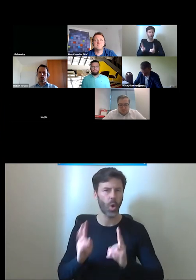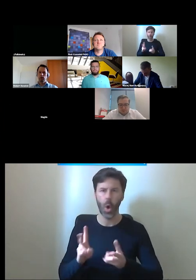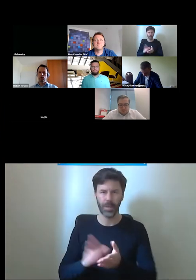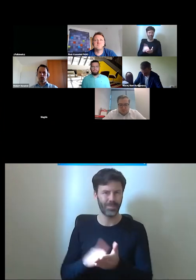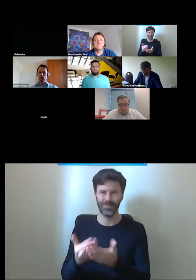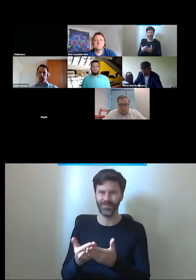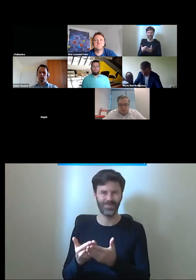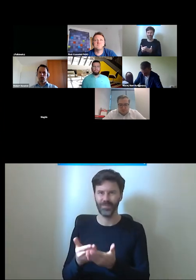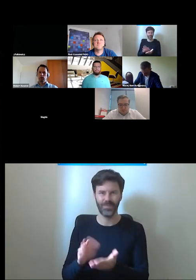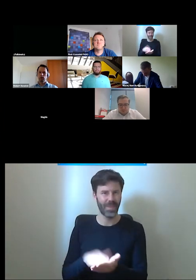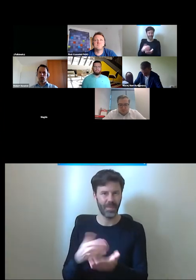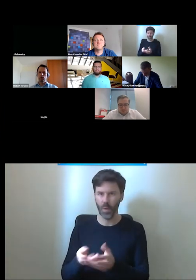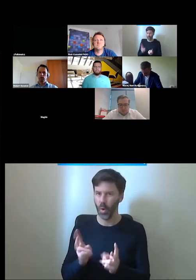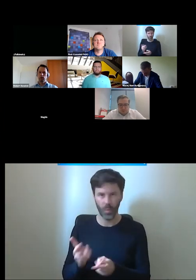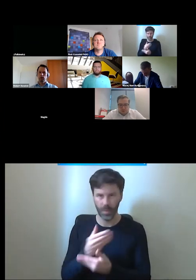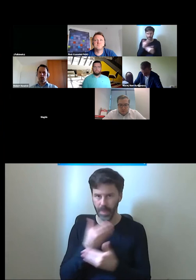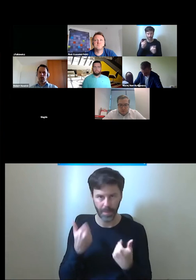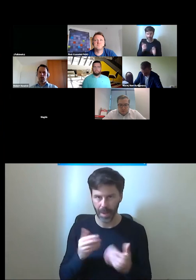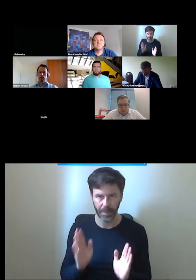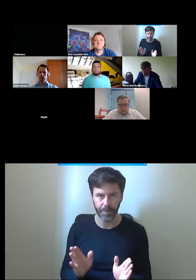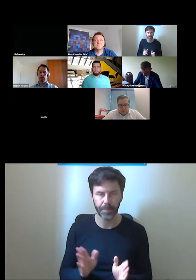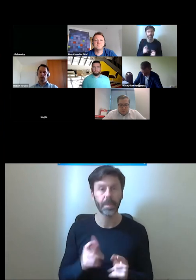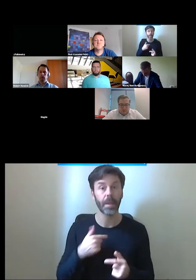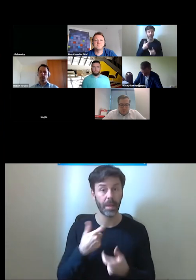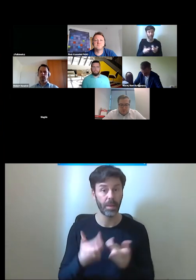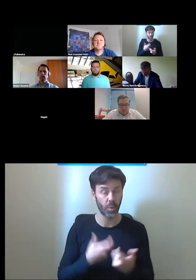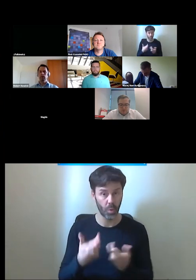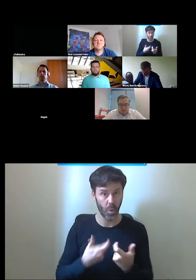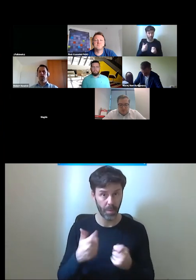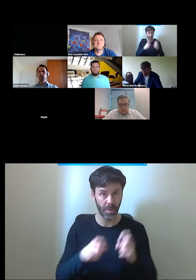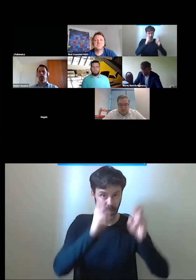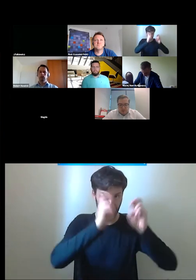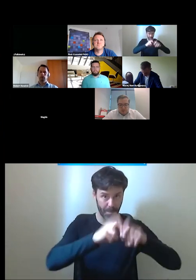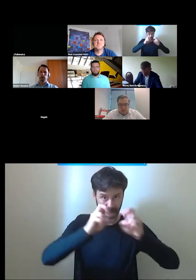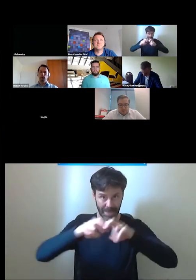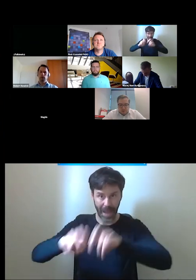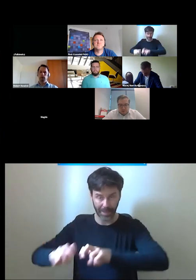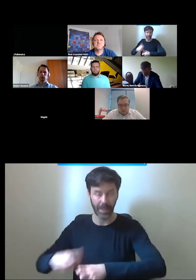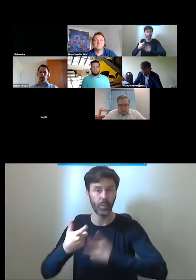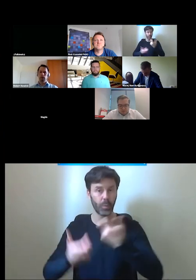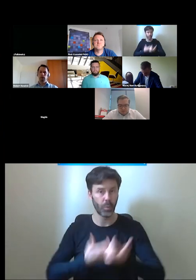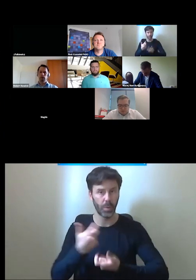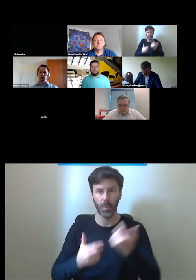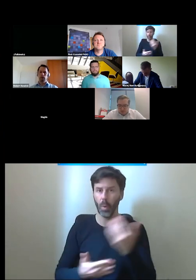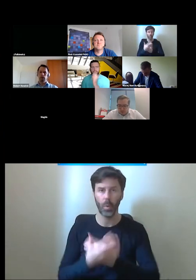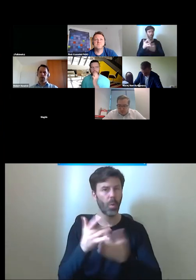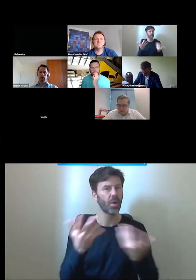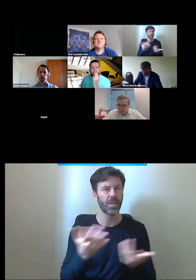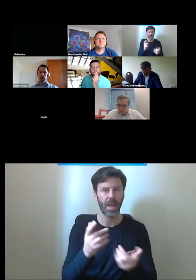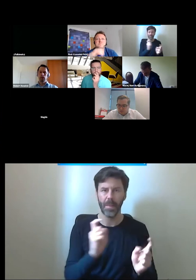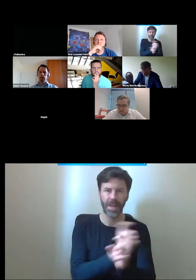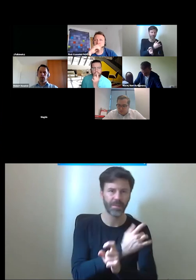bo zrobiliśmy taki research i wynika z niego, że czy to na Węgrzech, czy w